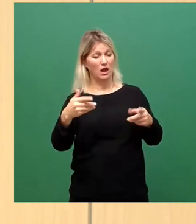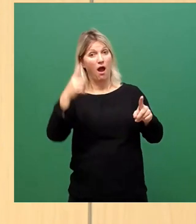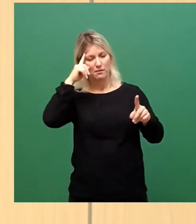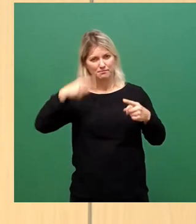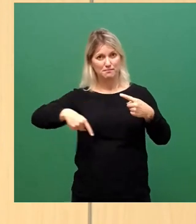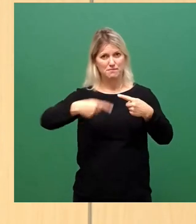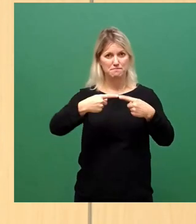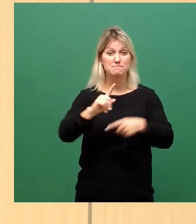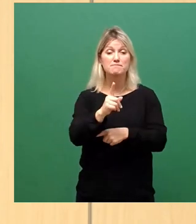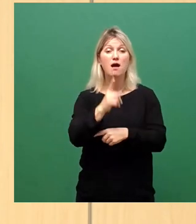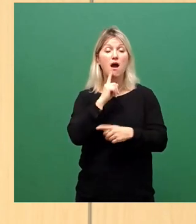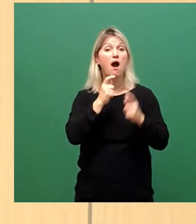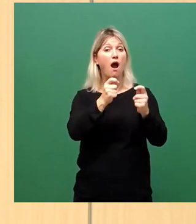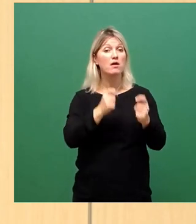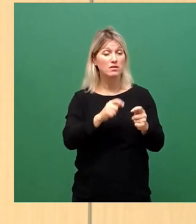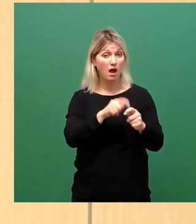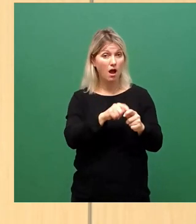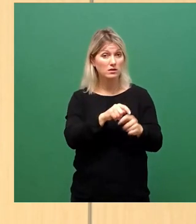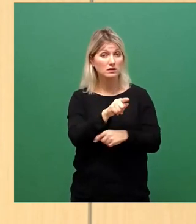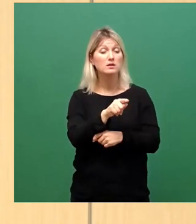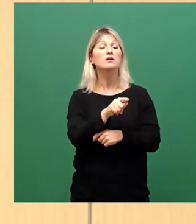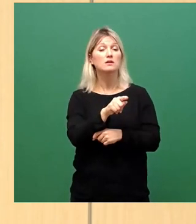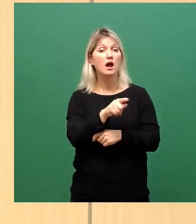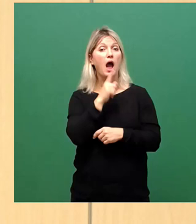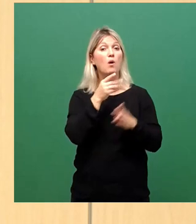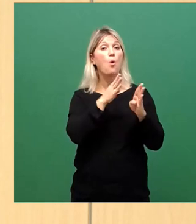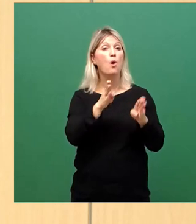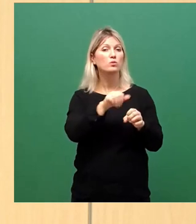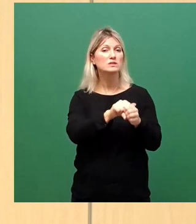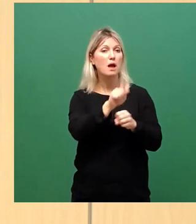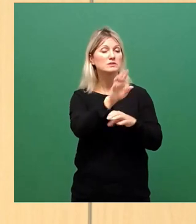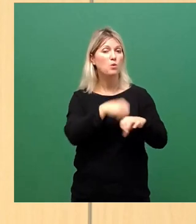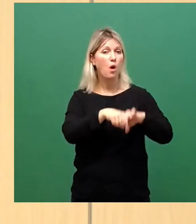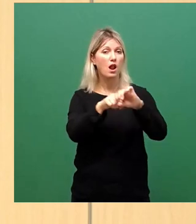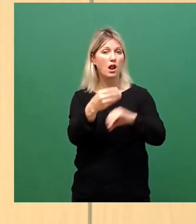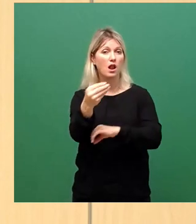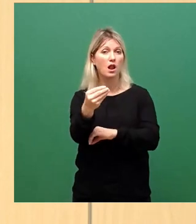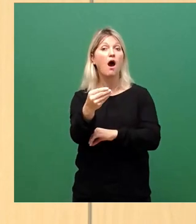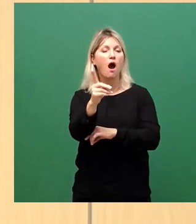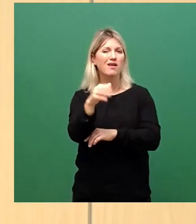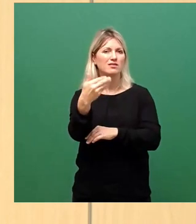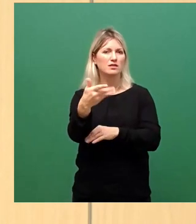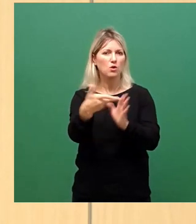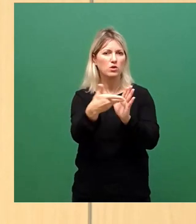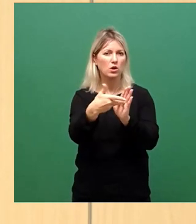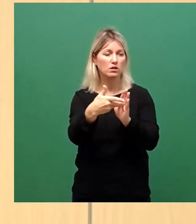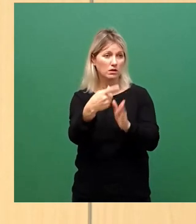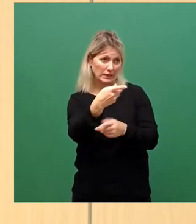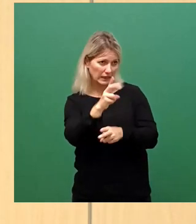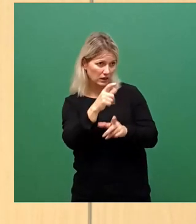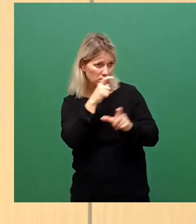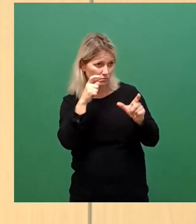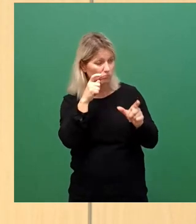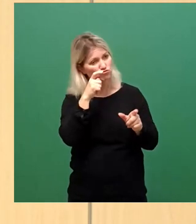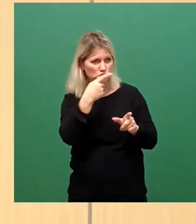zwar, dieser Antrag soll unter anderem noch mit das Ordnungsamt stärken, damit schön kontrolliert wird. Sie tragen die Maske nicht richtig, da sollen Sie auch ordentlich Strafe dafür